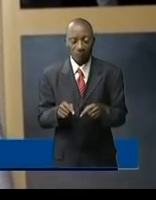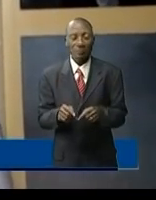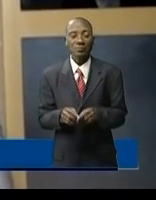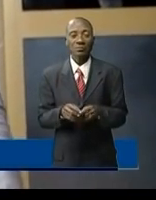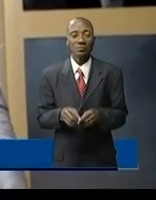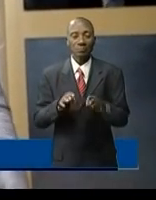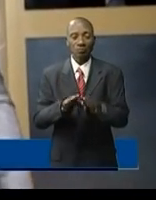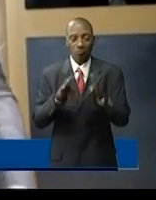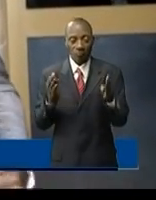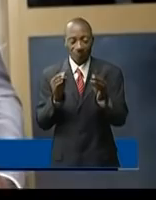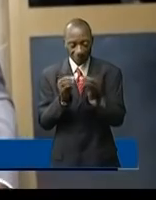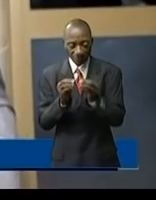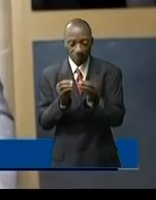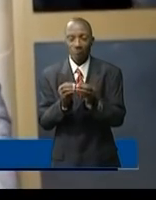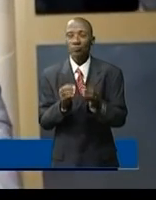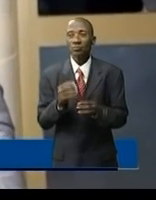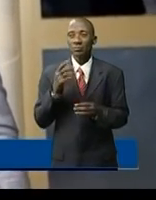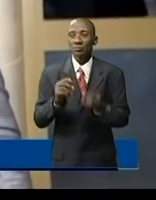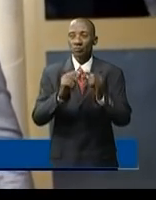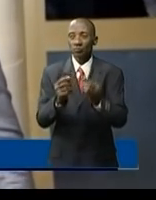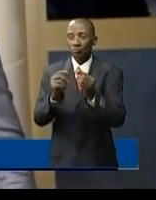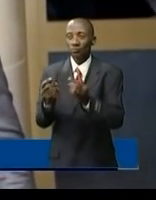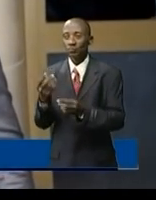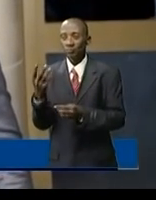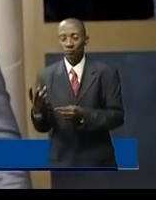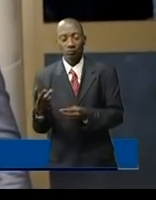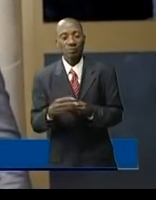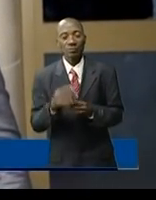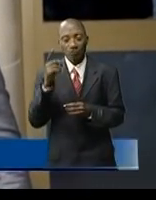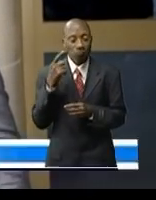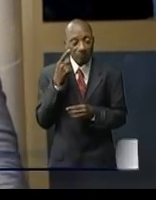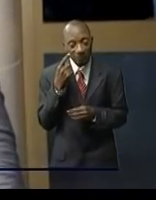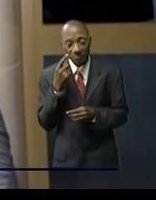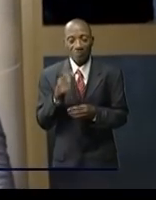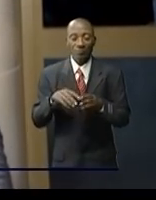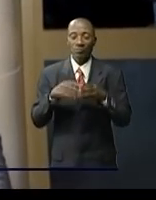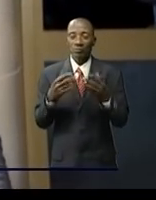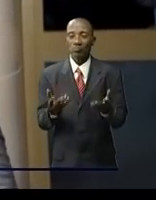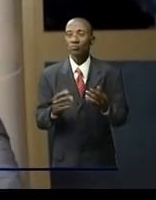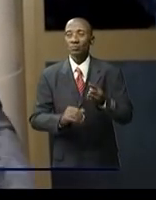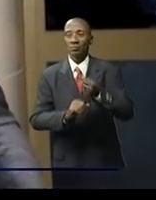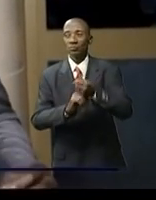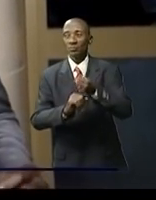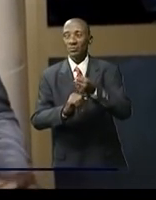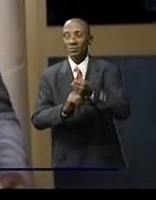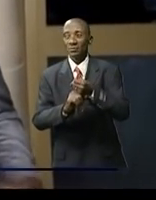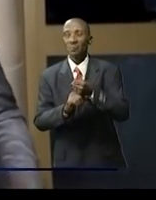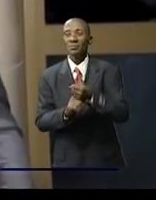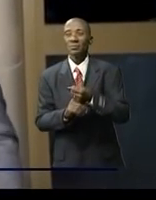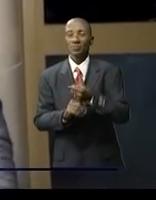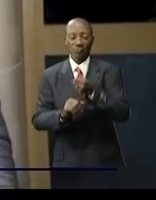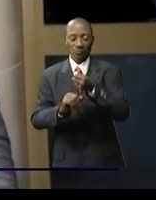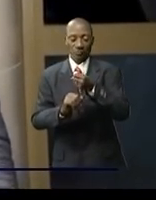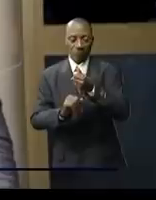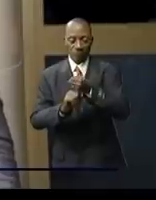dans le cadre des négociations en cours par rapport à la première revue du programme que nous avons avec le FMI. Nous sommes en train d'ajuster